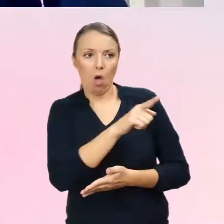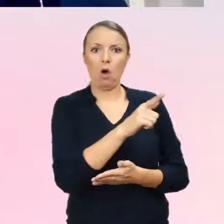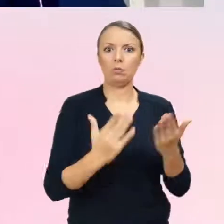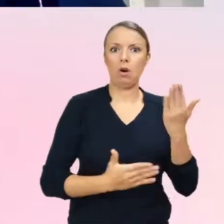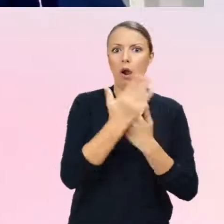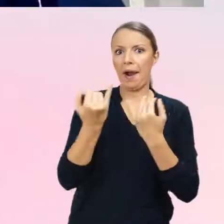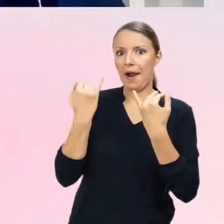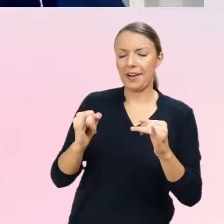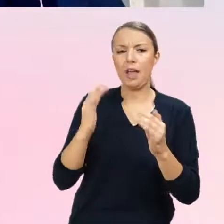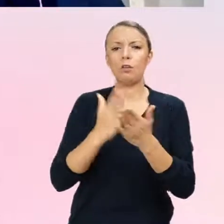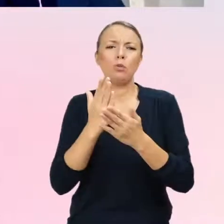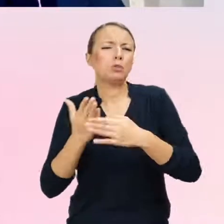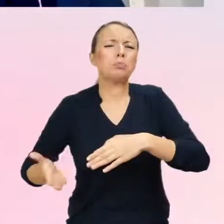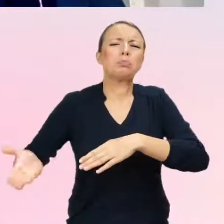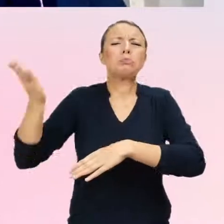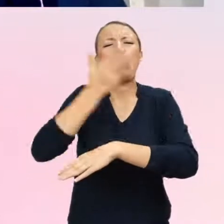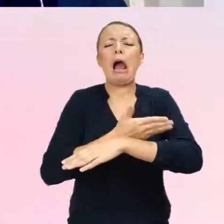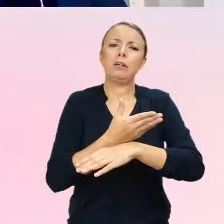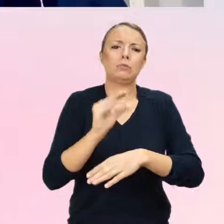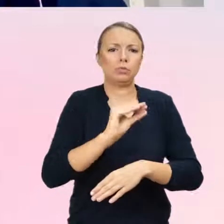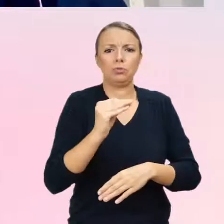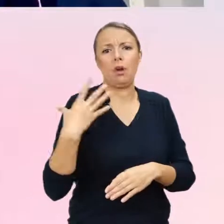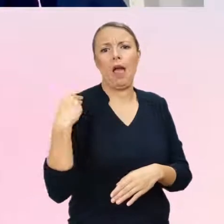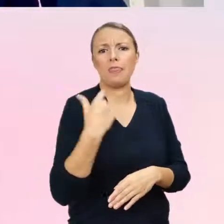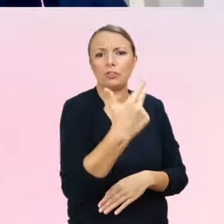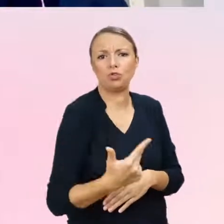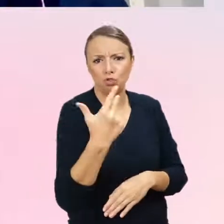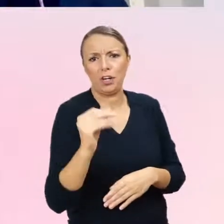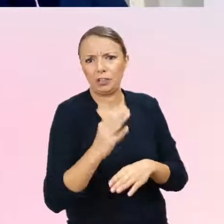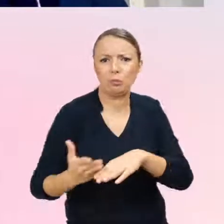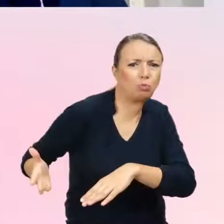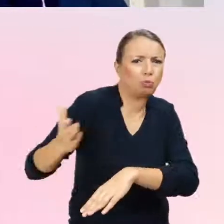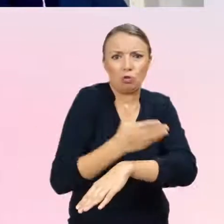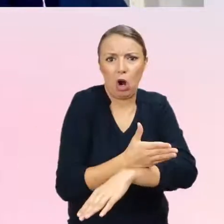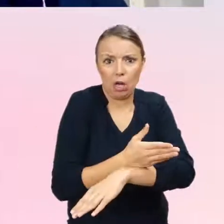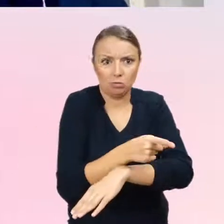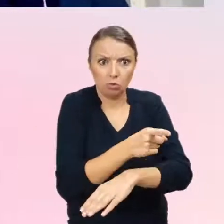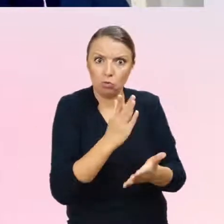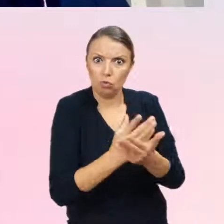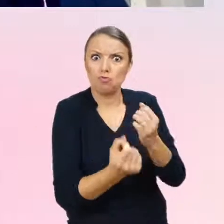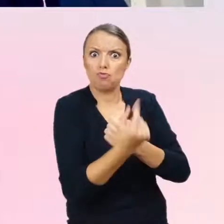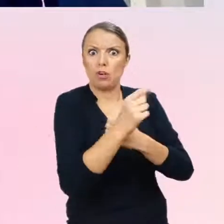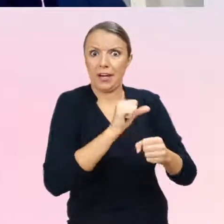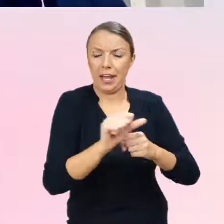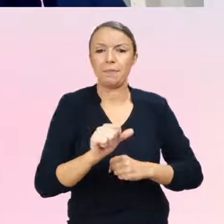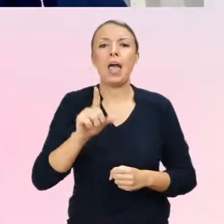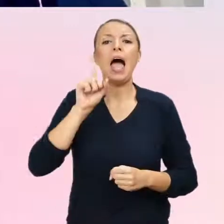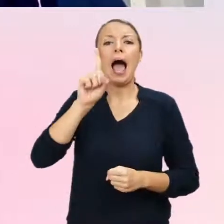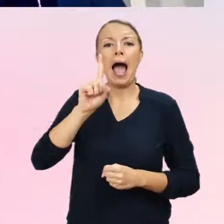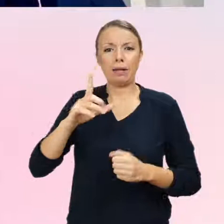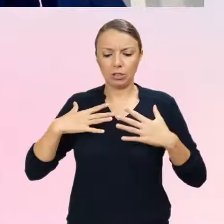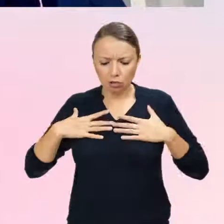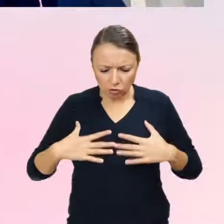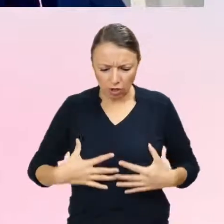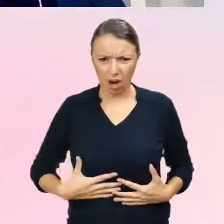naprawdę jeszcze przed trzecim rokiem życia. Ale dysforia płci, czy tożsamość transpłciowa może